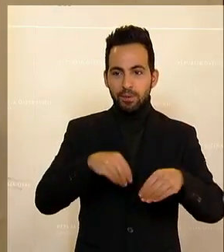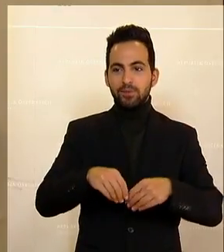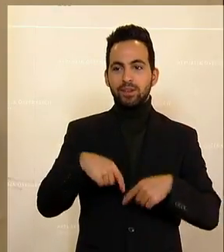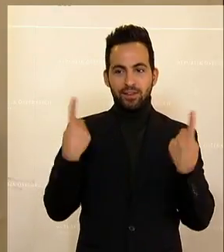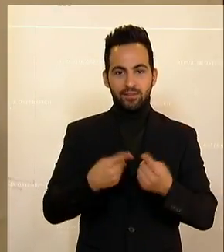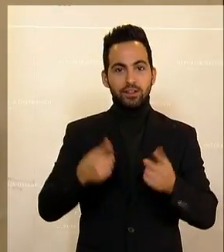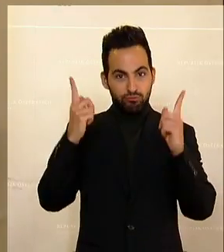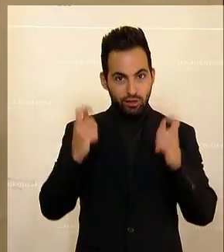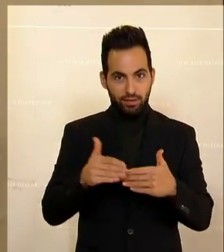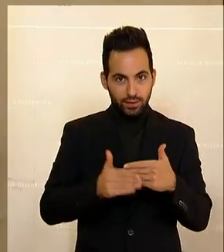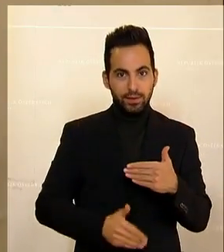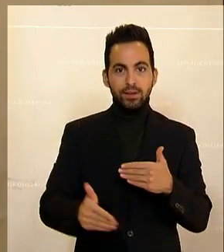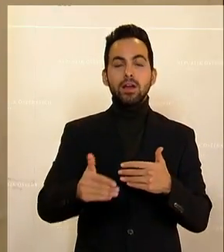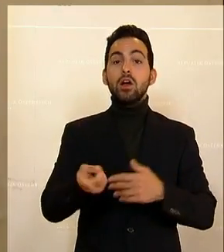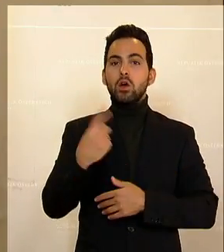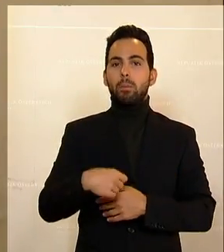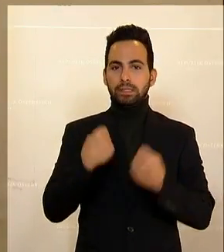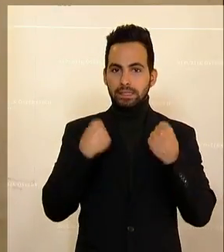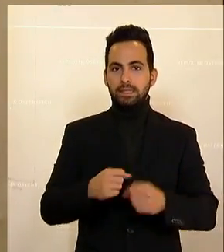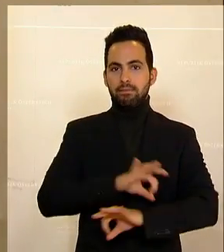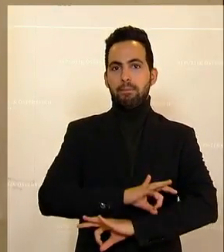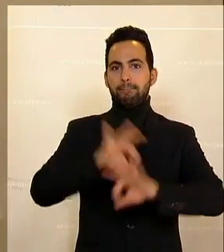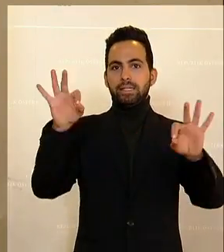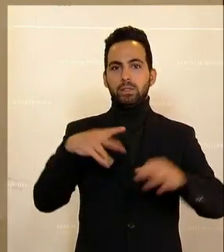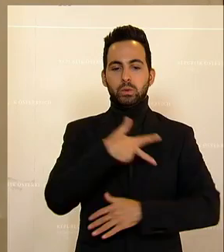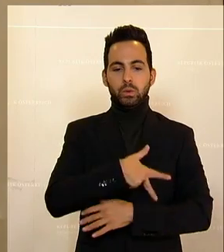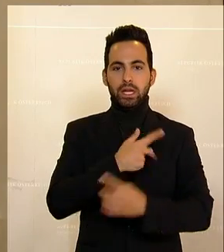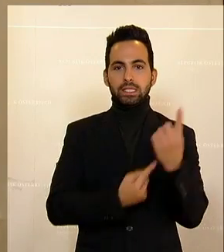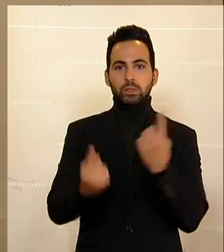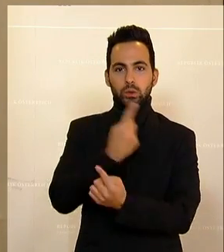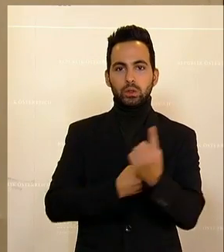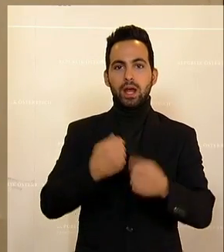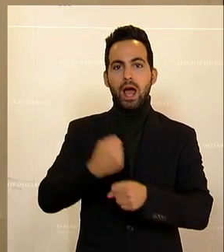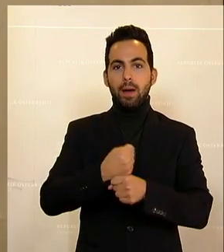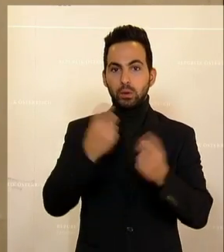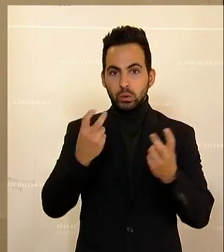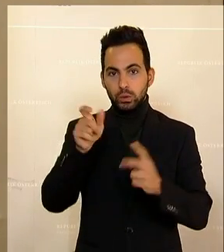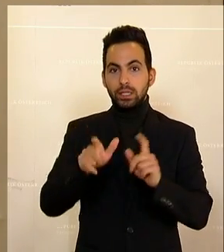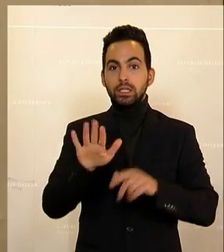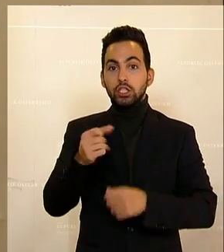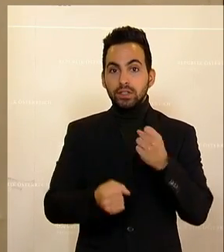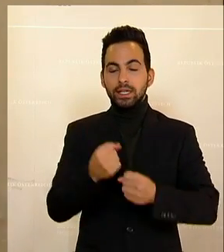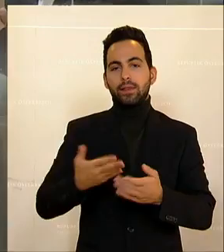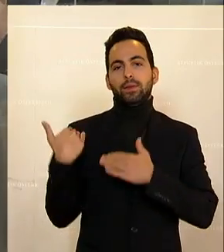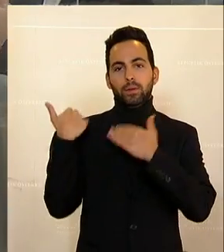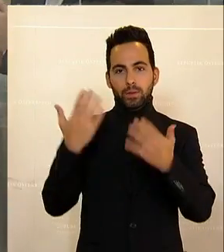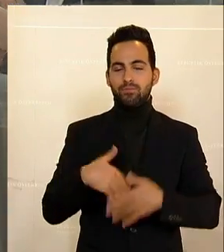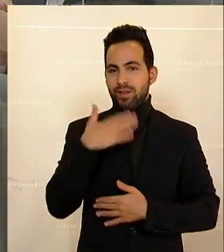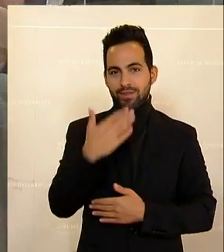gespannt und wir sind sicher, es wird eine deutliche Verbesserung der sozialen Situation von Arbeitssuchenden, die Schwierigkeiten haben, bringen. Danke.